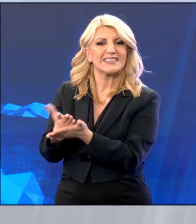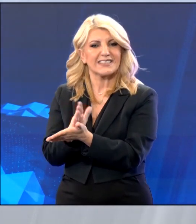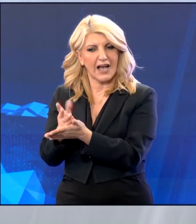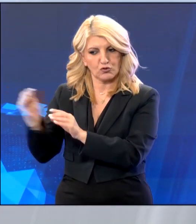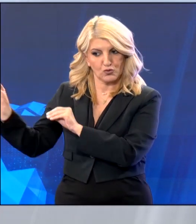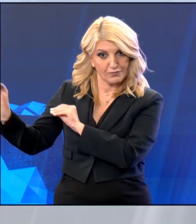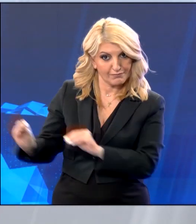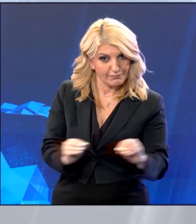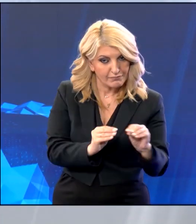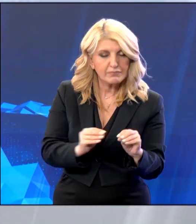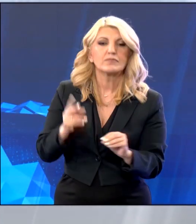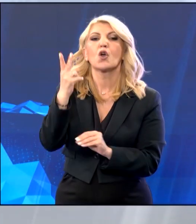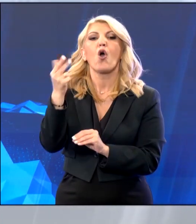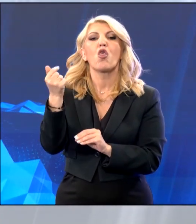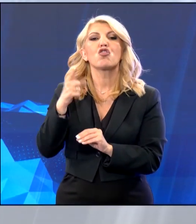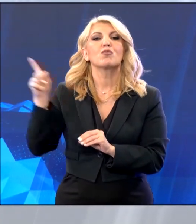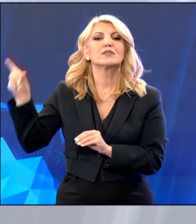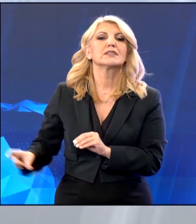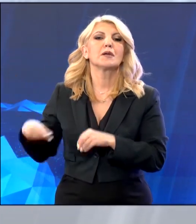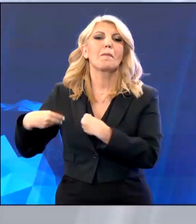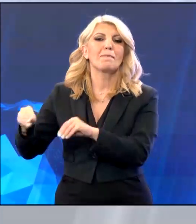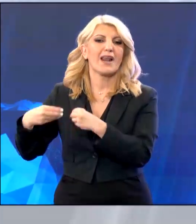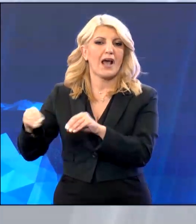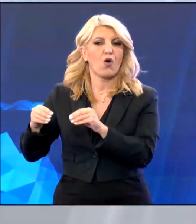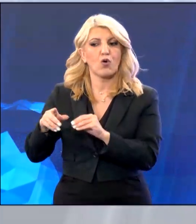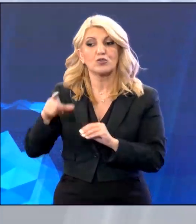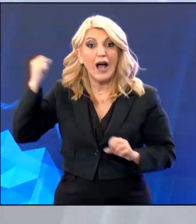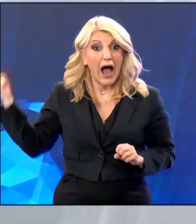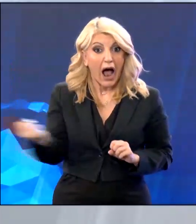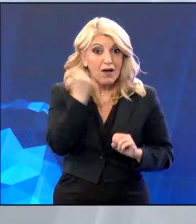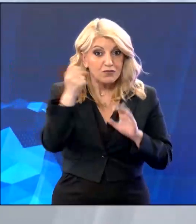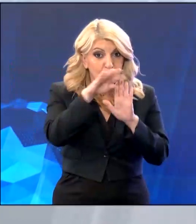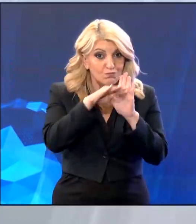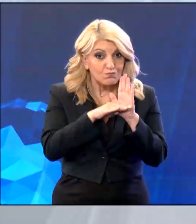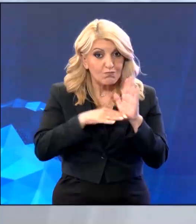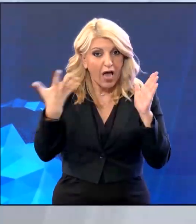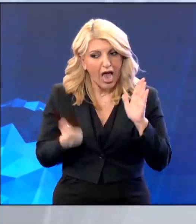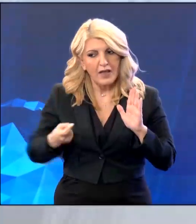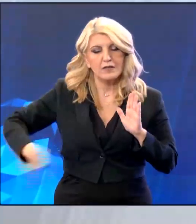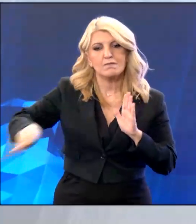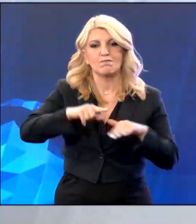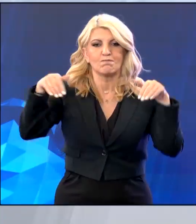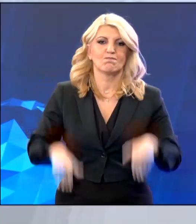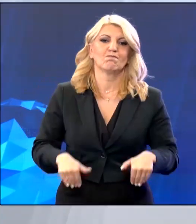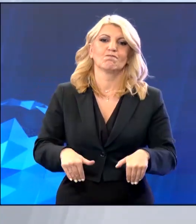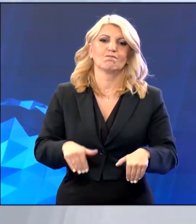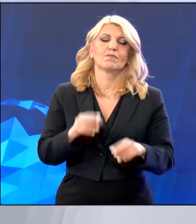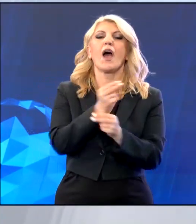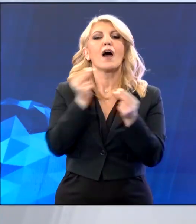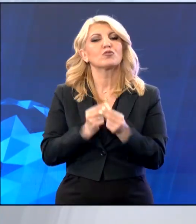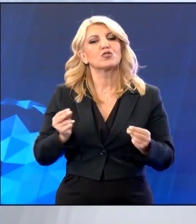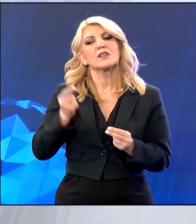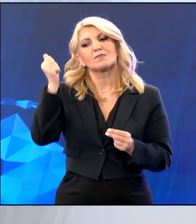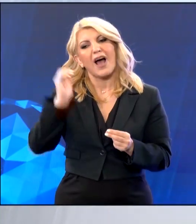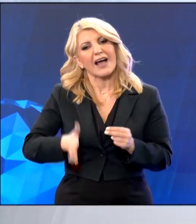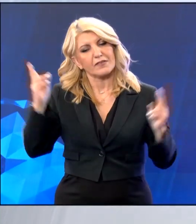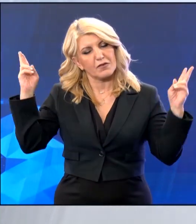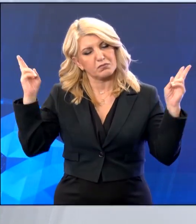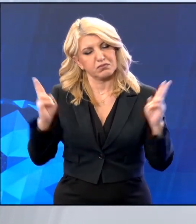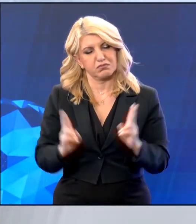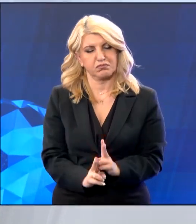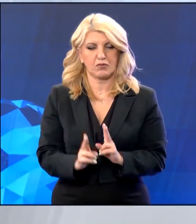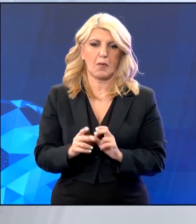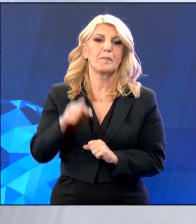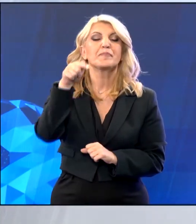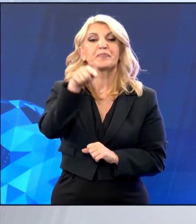με αυστηρούς κανόνες μπορούμε να φέρουμε αυτή την αλλαγή. Η ακρίβεια θα είναι και το αδικείμενο της σύγκρουσης επίπεδο πολιτικών αρχηγών στη Βουλή παραμονές ευρωεκλογών